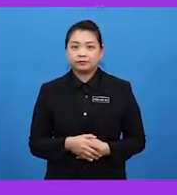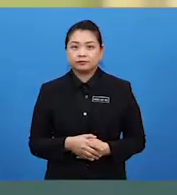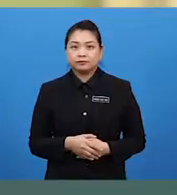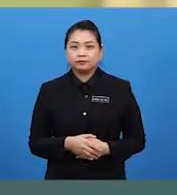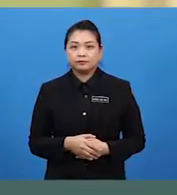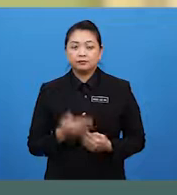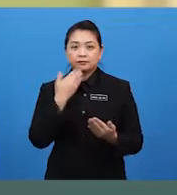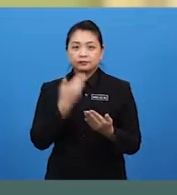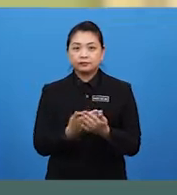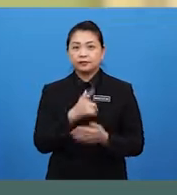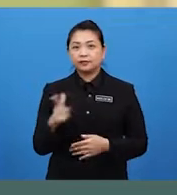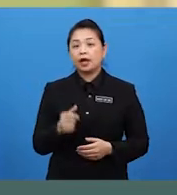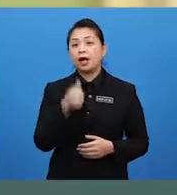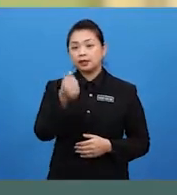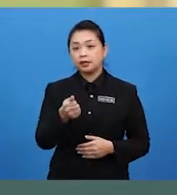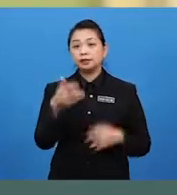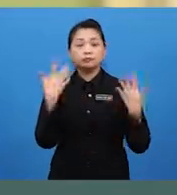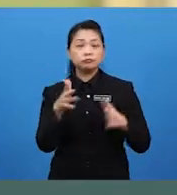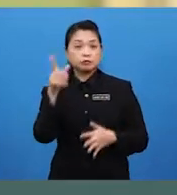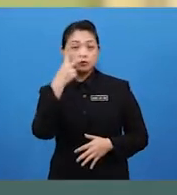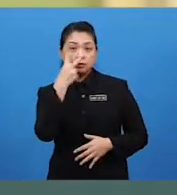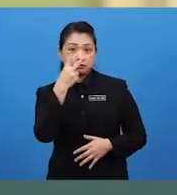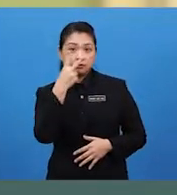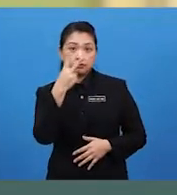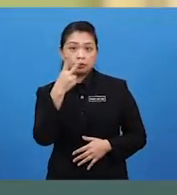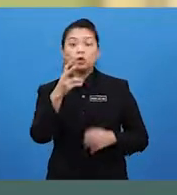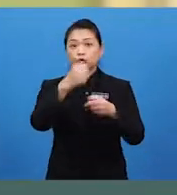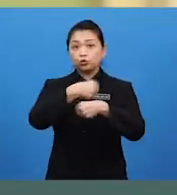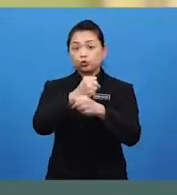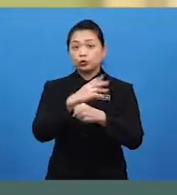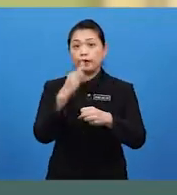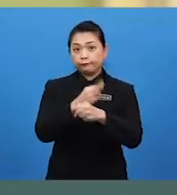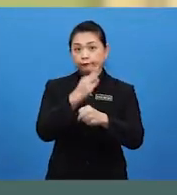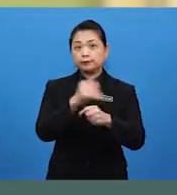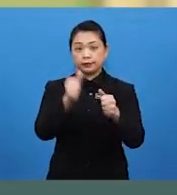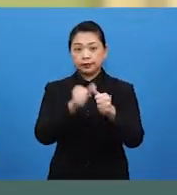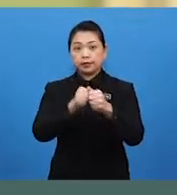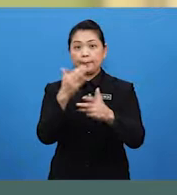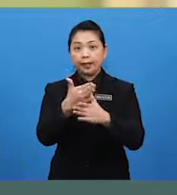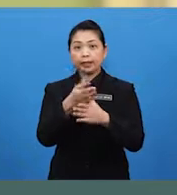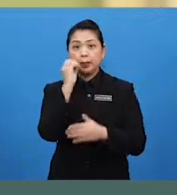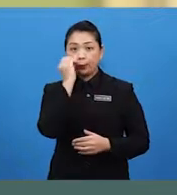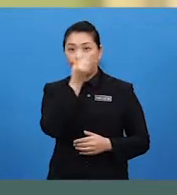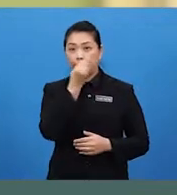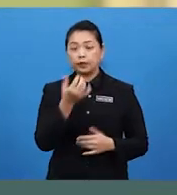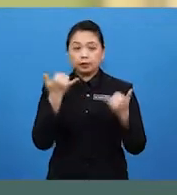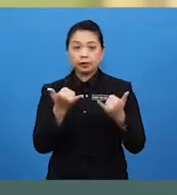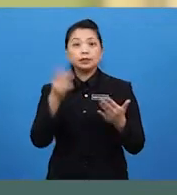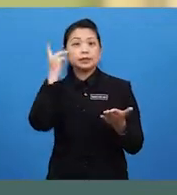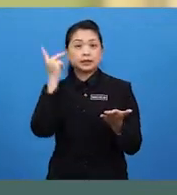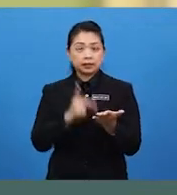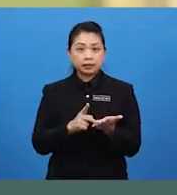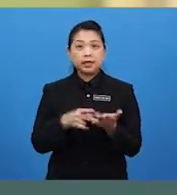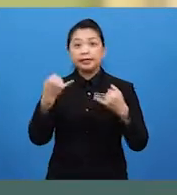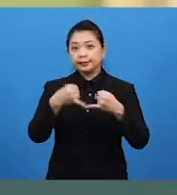Baiklah, anda telah perhatikan struktur dan fungsi setiap bahagian pada bunga. Mari kita kenali pula